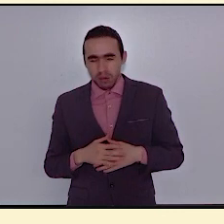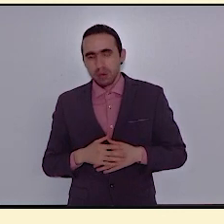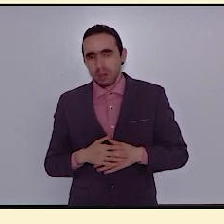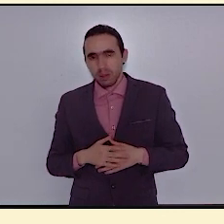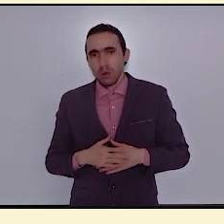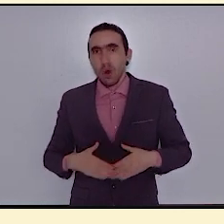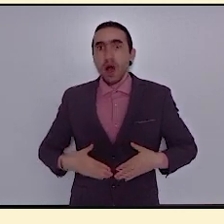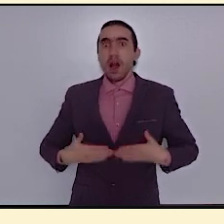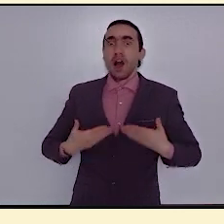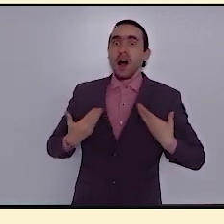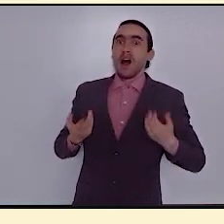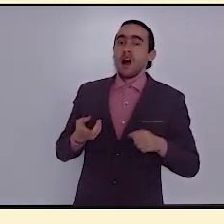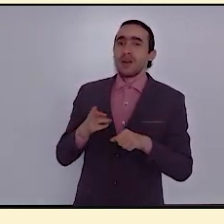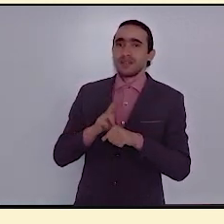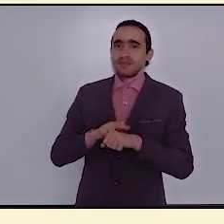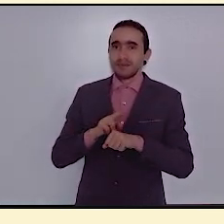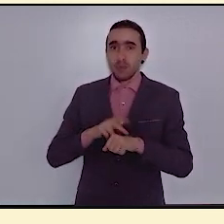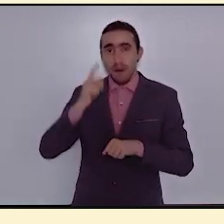بفضل تفكيره الذكي